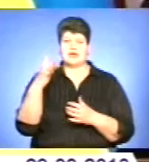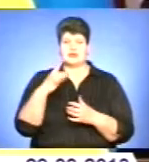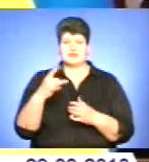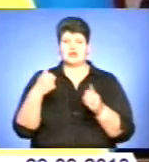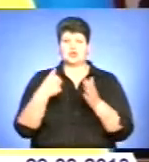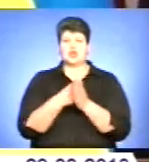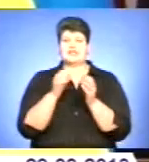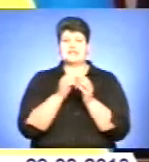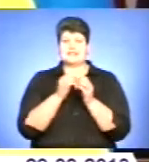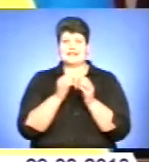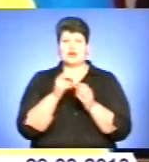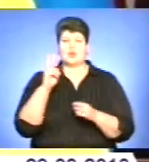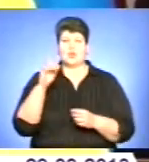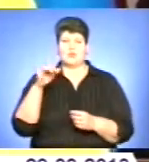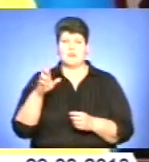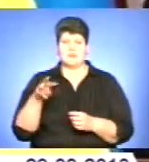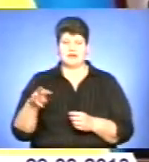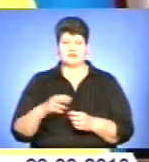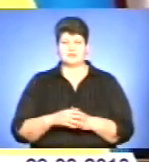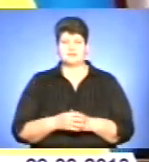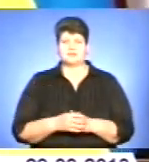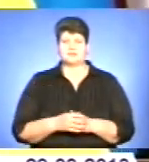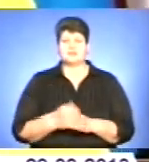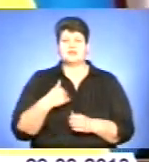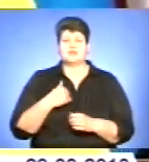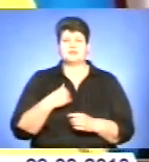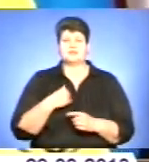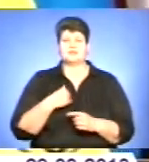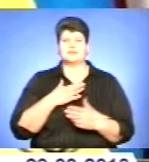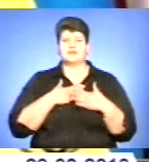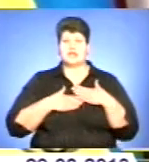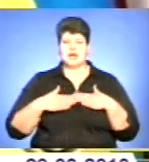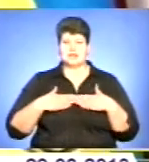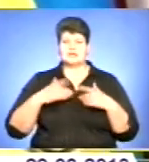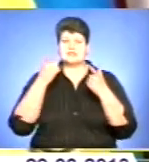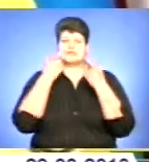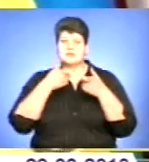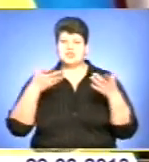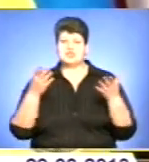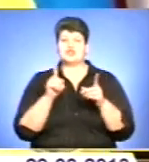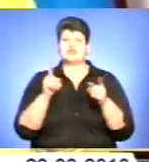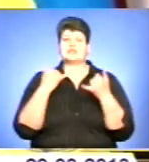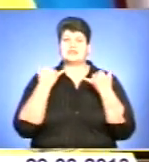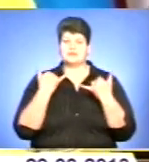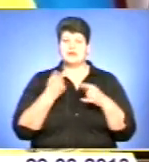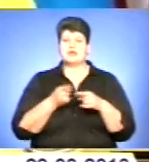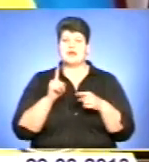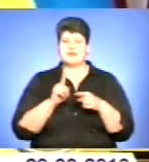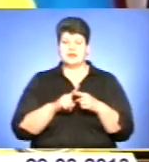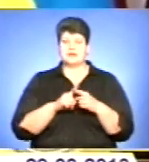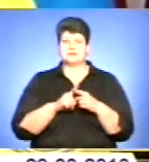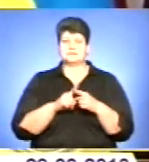Мене дуже приємно сказати вам, що сьогодні, а це знаменателно, Україна